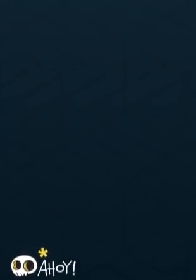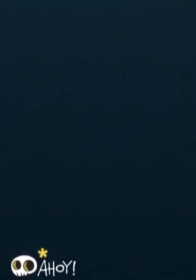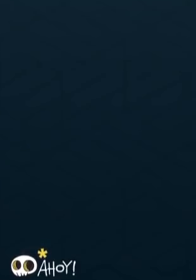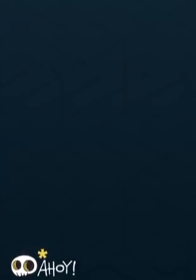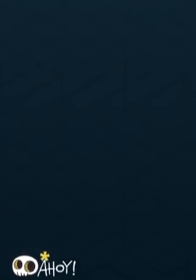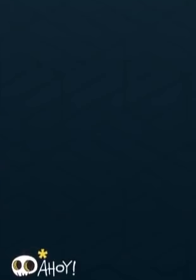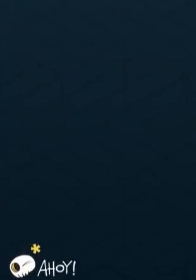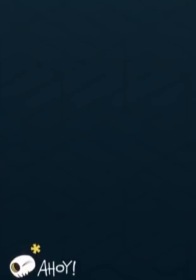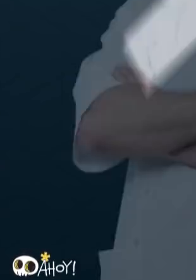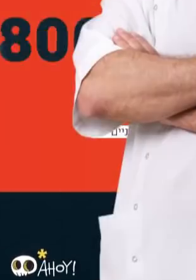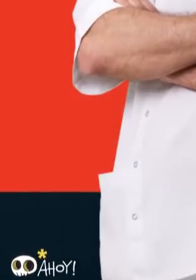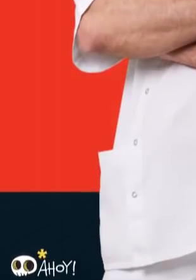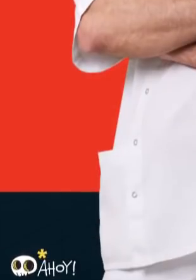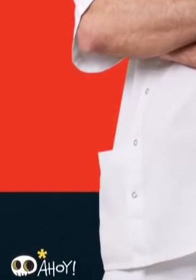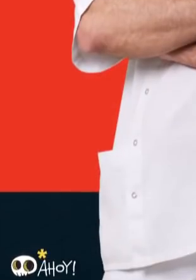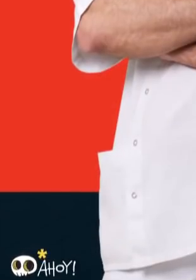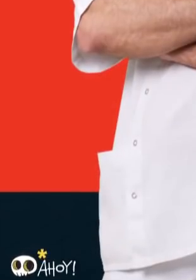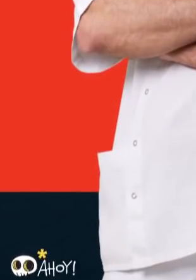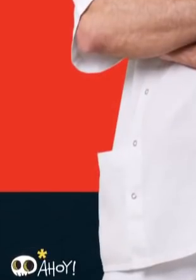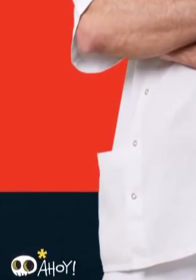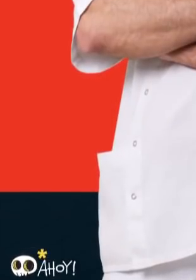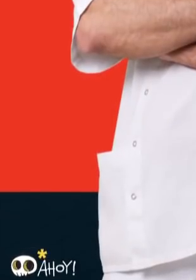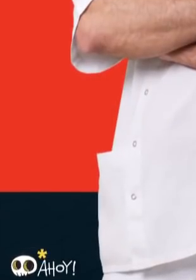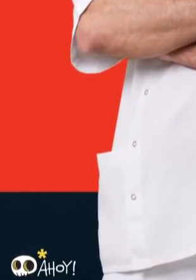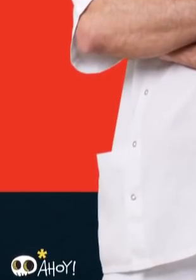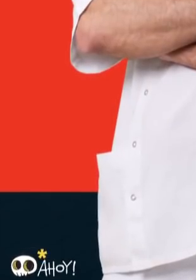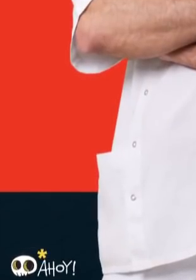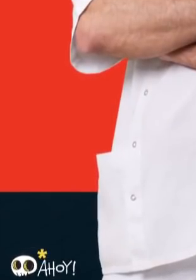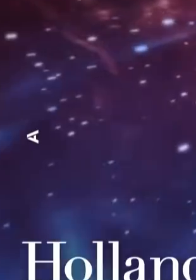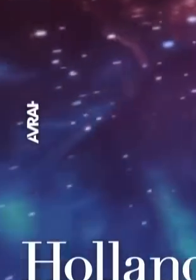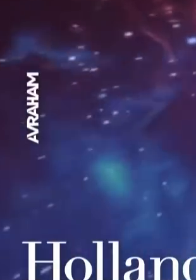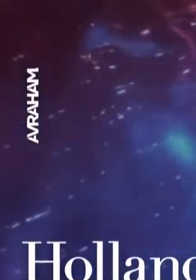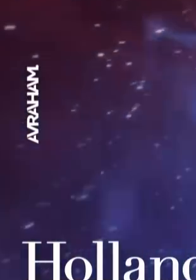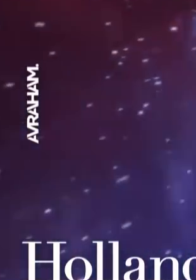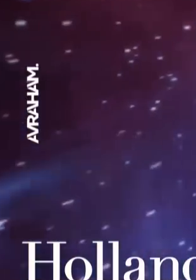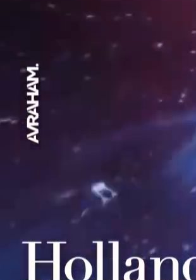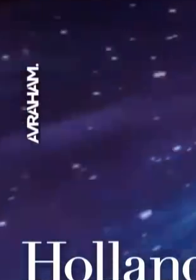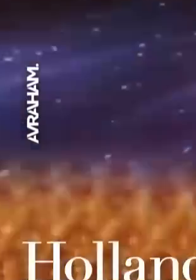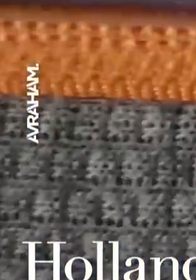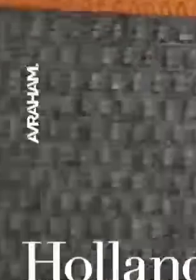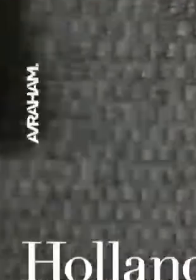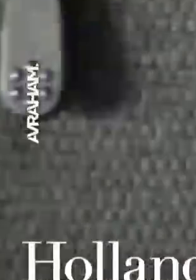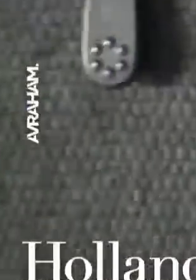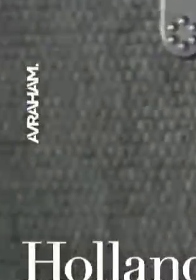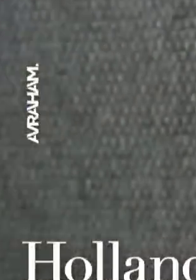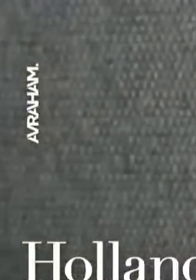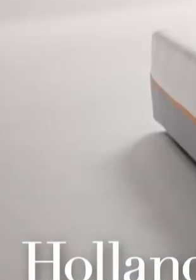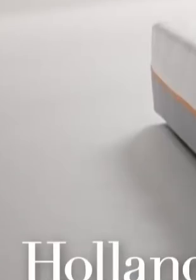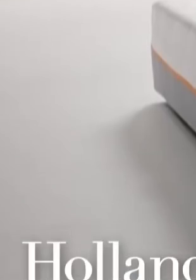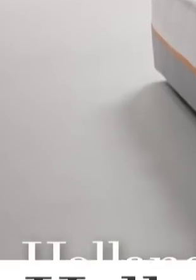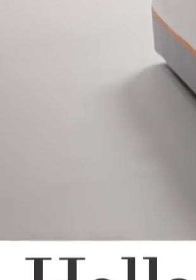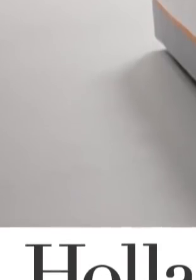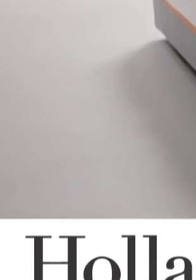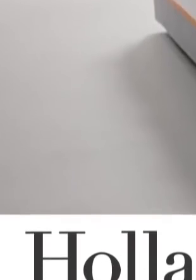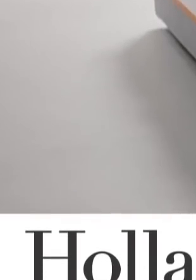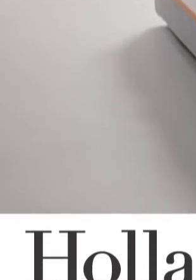שתיים, אחת נגמרו השיניים הגיע הזמן לדוקטור בלן מנסה אל חדר השינה שלכם נזרנתם בור